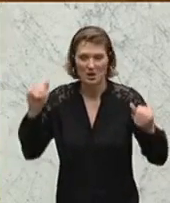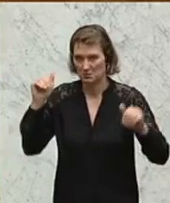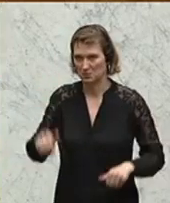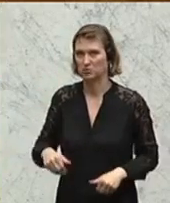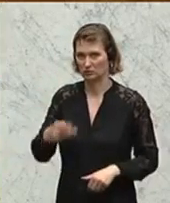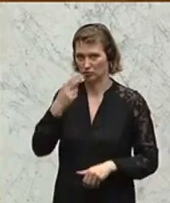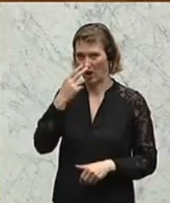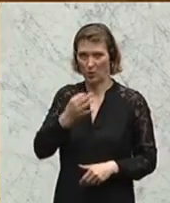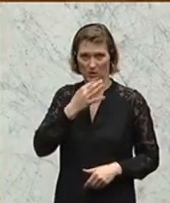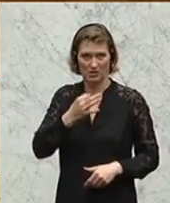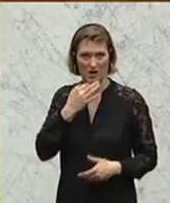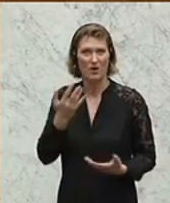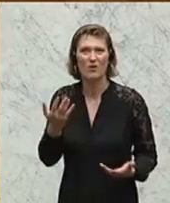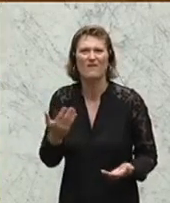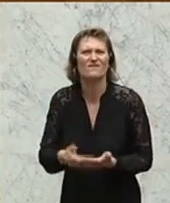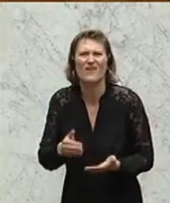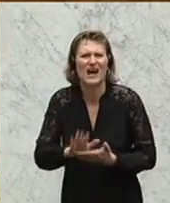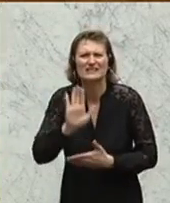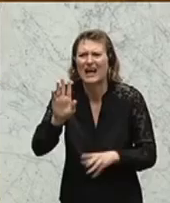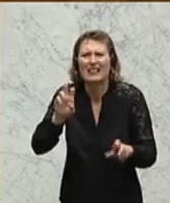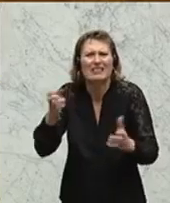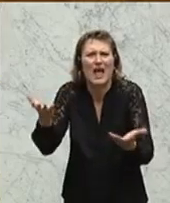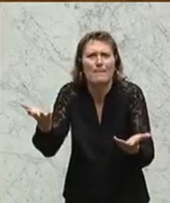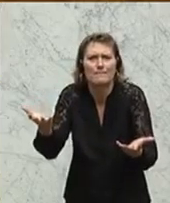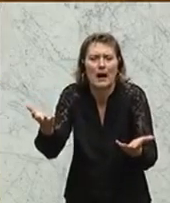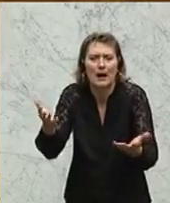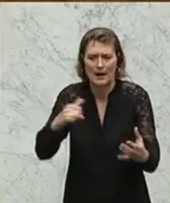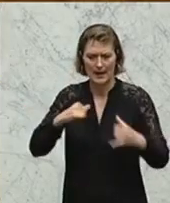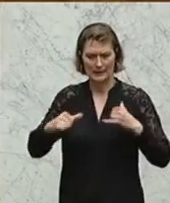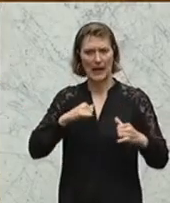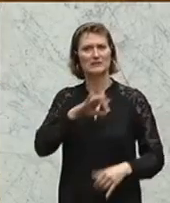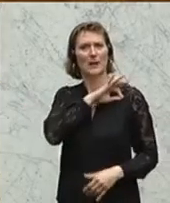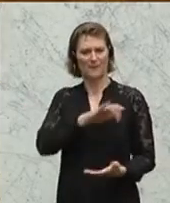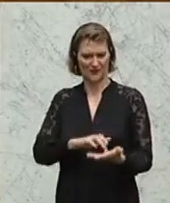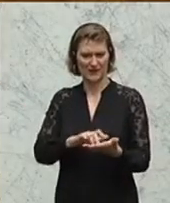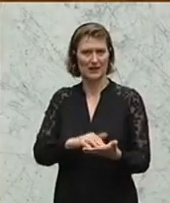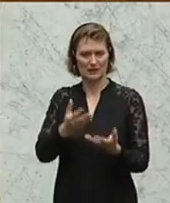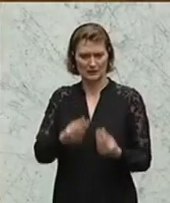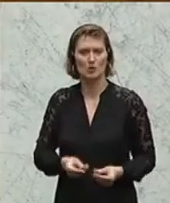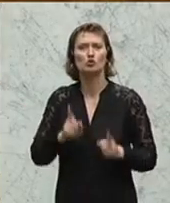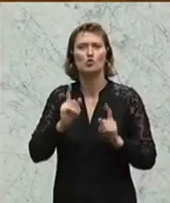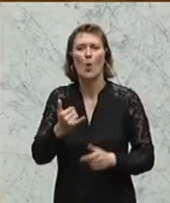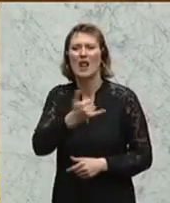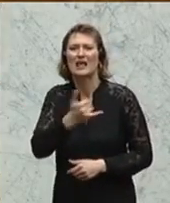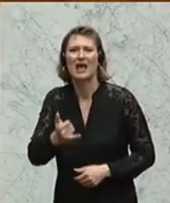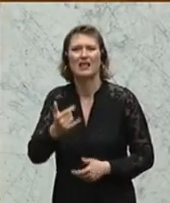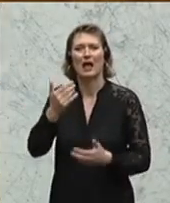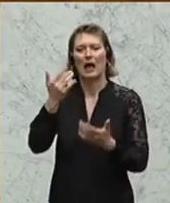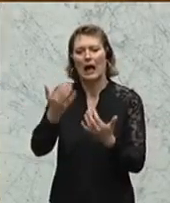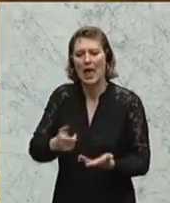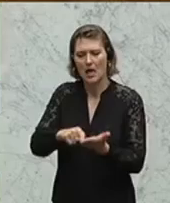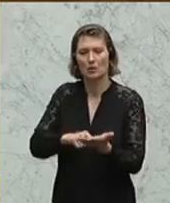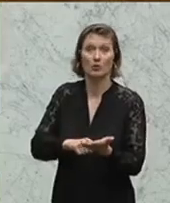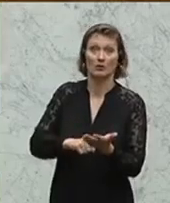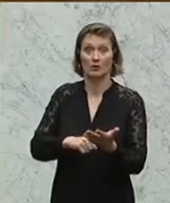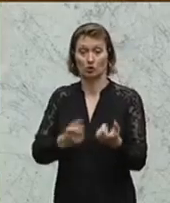man sich wirklich auf der Zunge zergehen lassen. Worum geht es denn bei der Registrierkassenpflicht? Dass diese ganzen schwindeligen Rechnungen, die